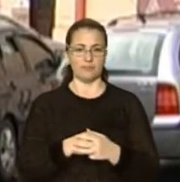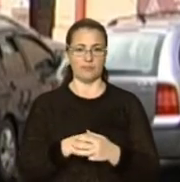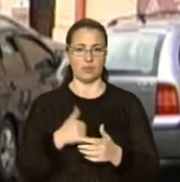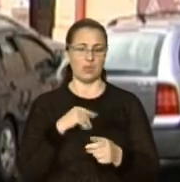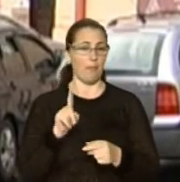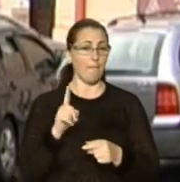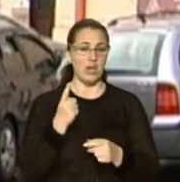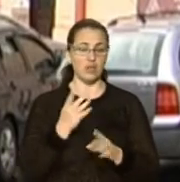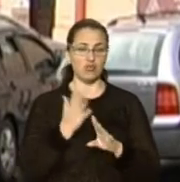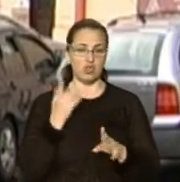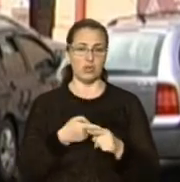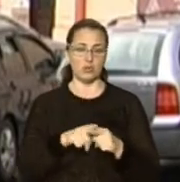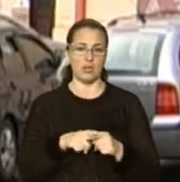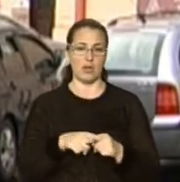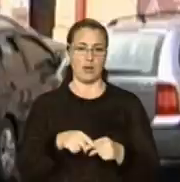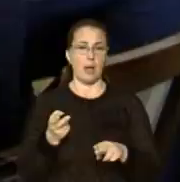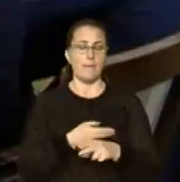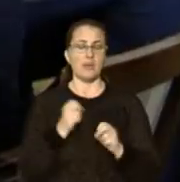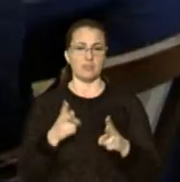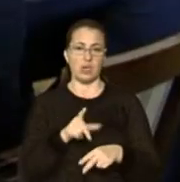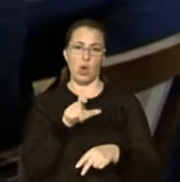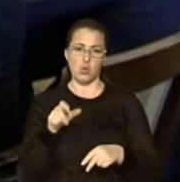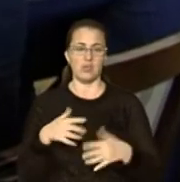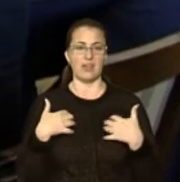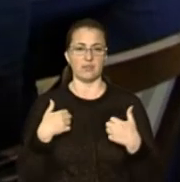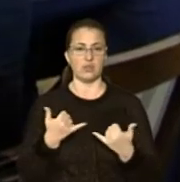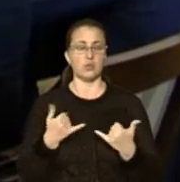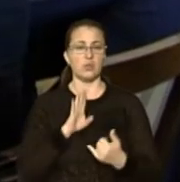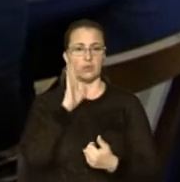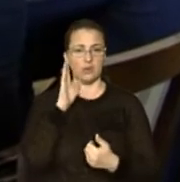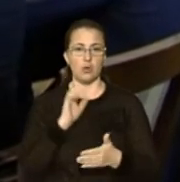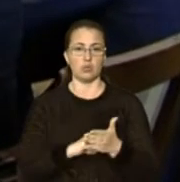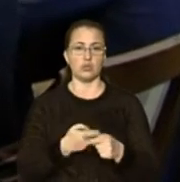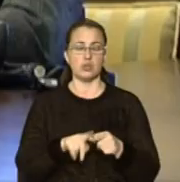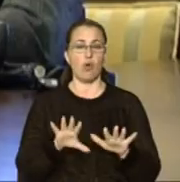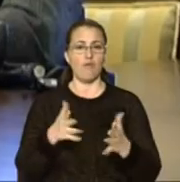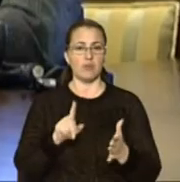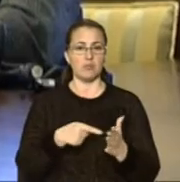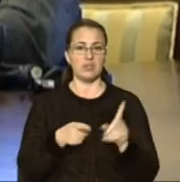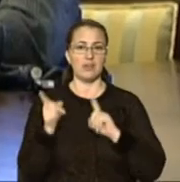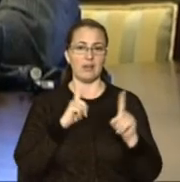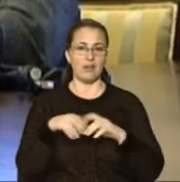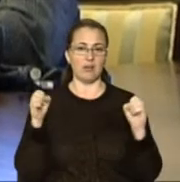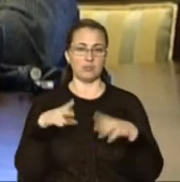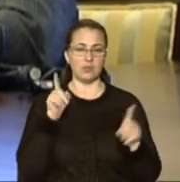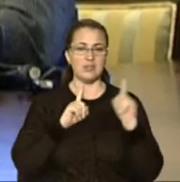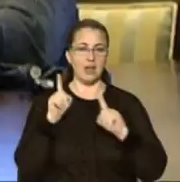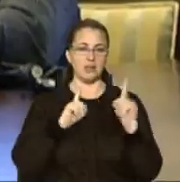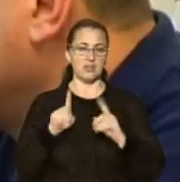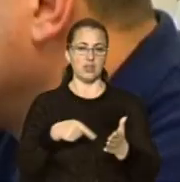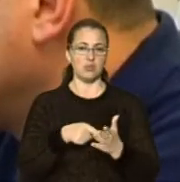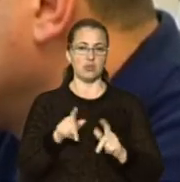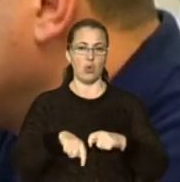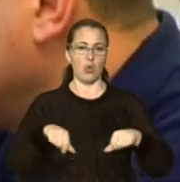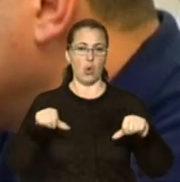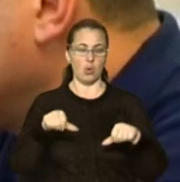перше – безпеку тварин, які в нас проживають. Сьогодні вранці через цей випадок у міській раді зібрали засідання міської комісії